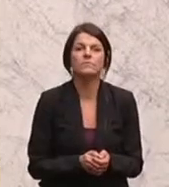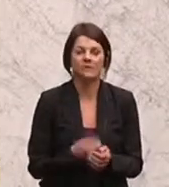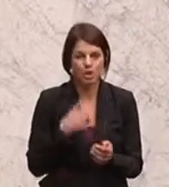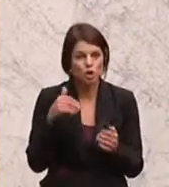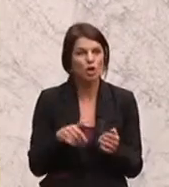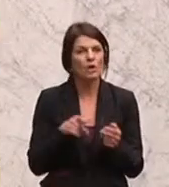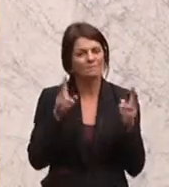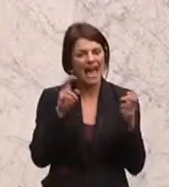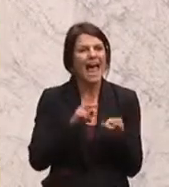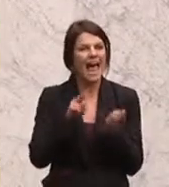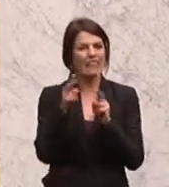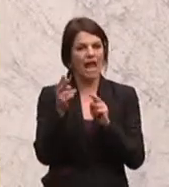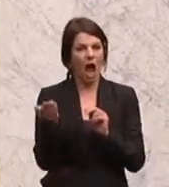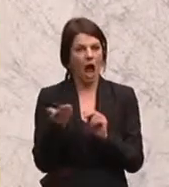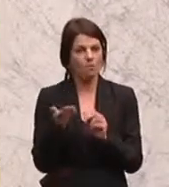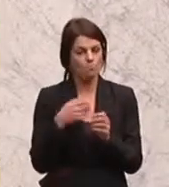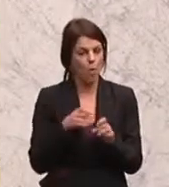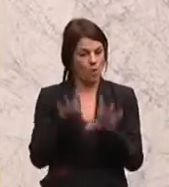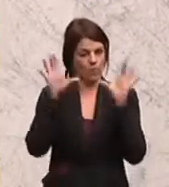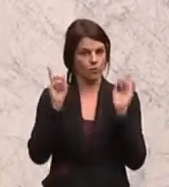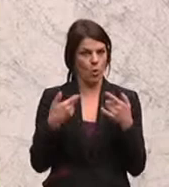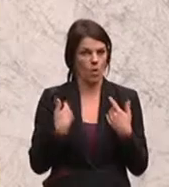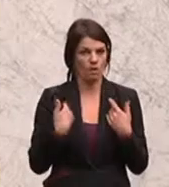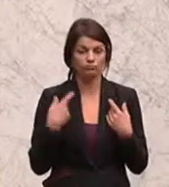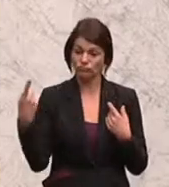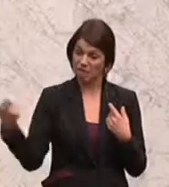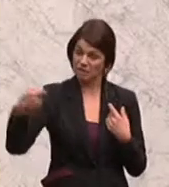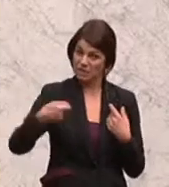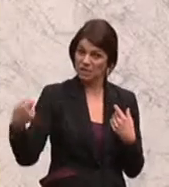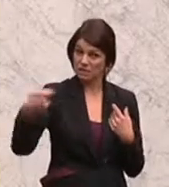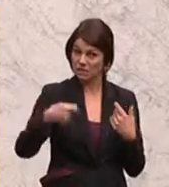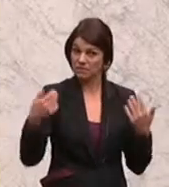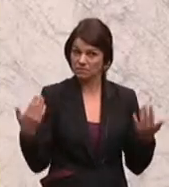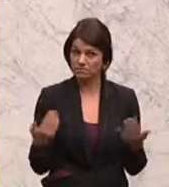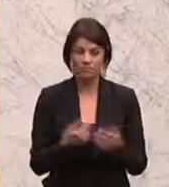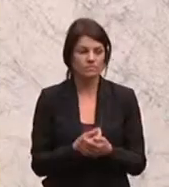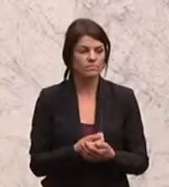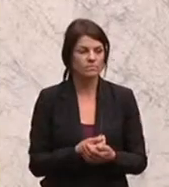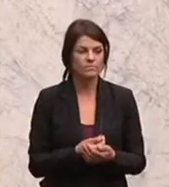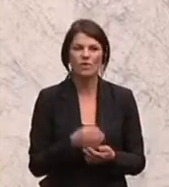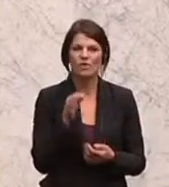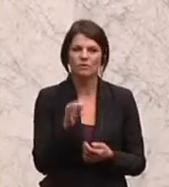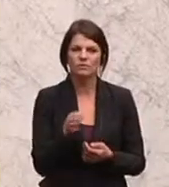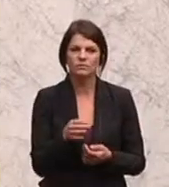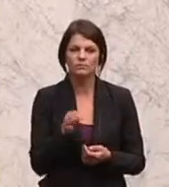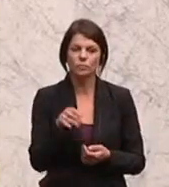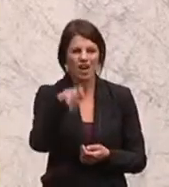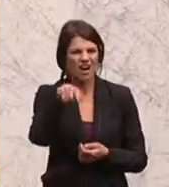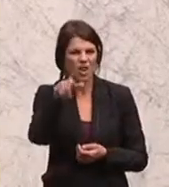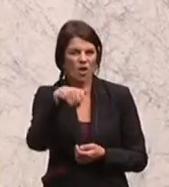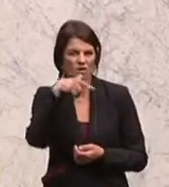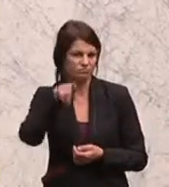der Energiearmut kommen und finanziert für minderbemittelte